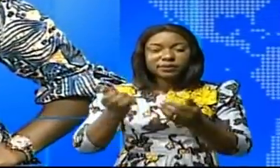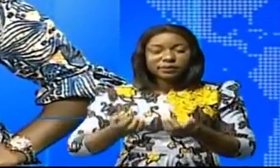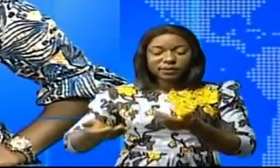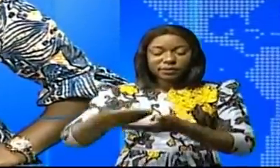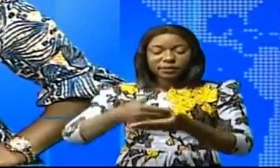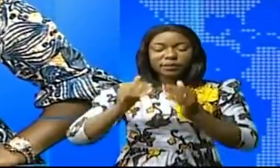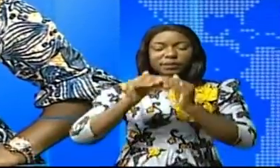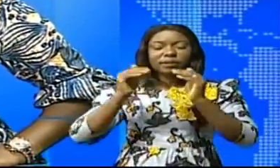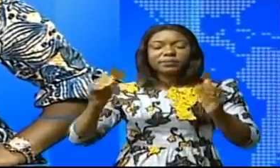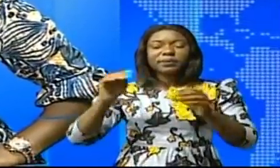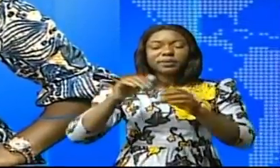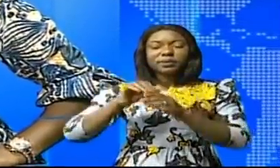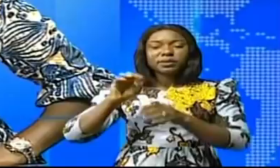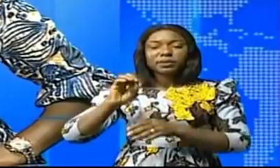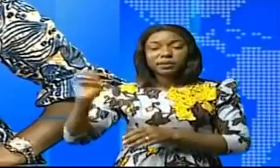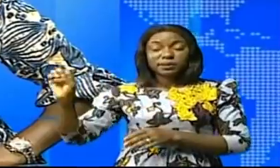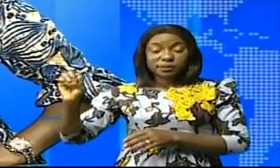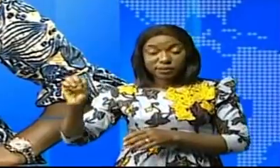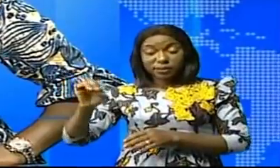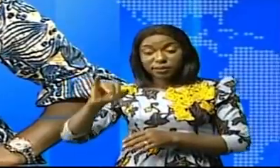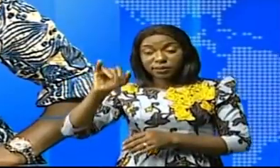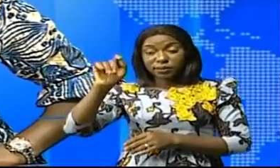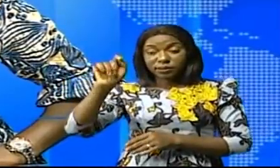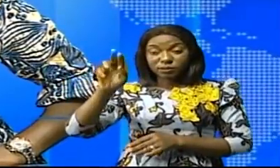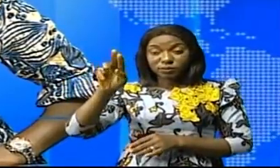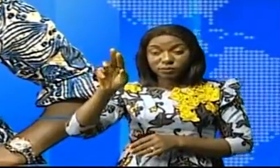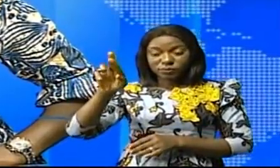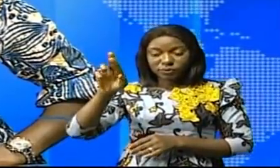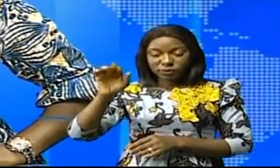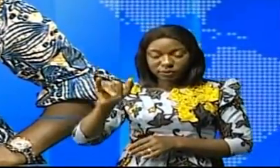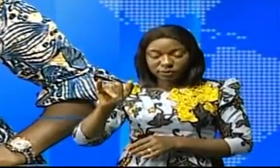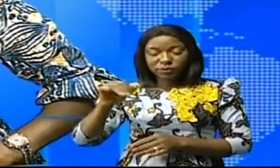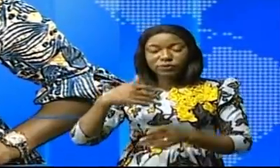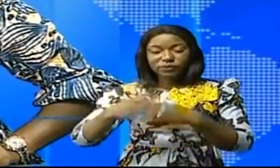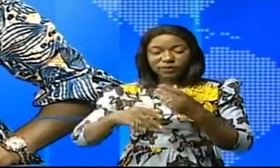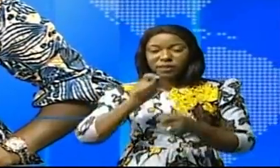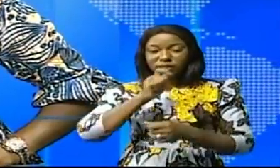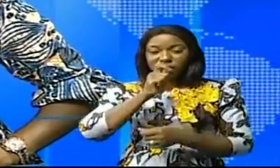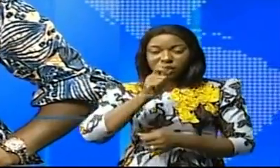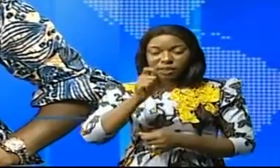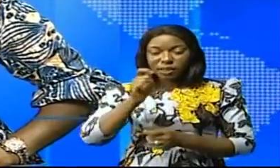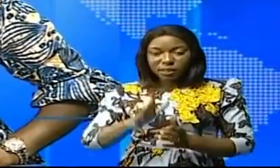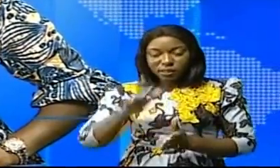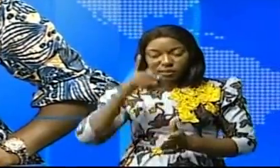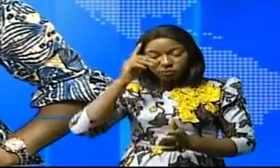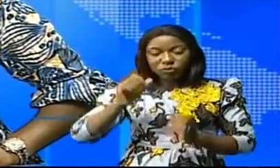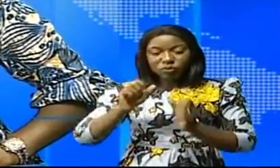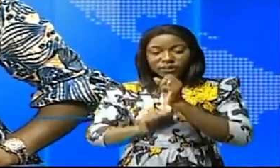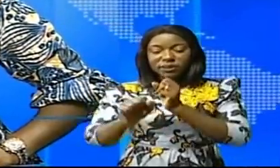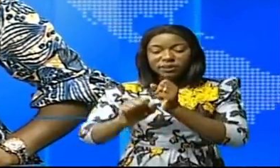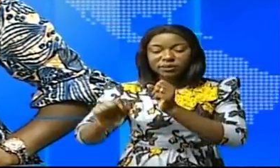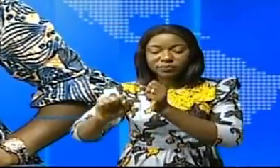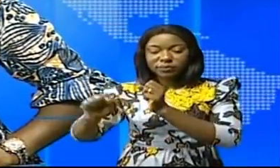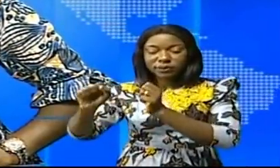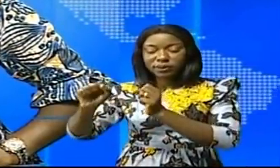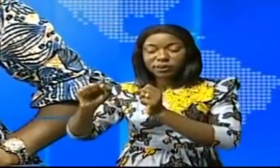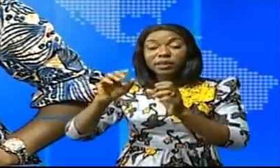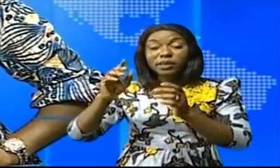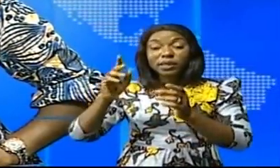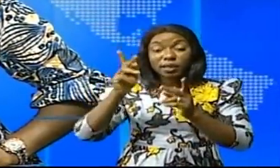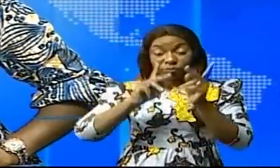la paix en Itourie. Elles ont organisé un point de presse pour sensibiliser la population quant à ce